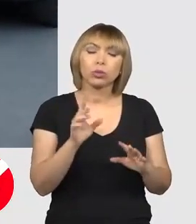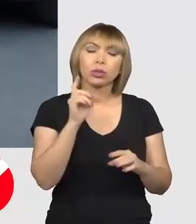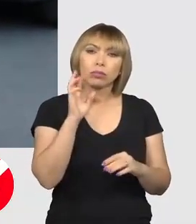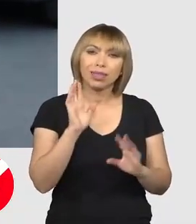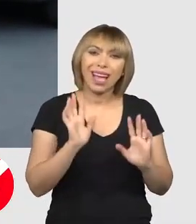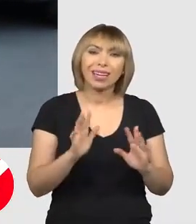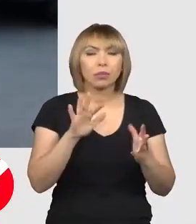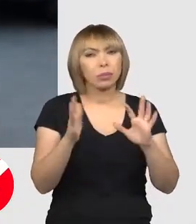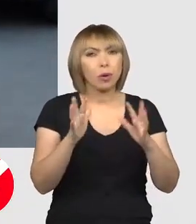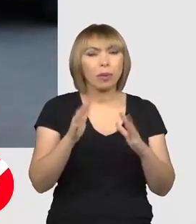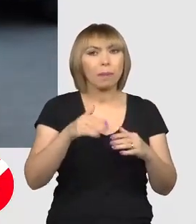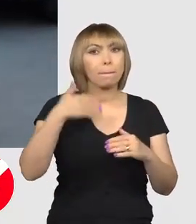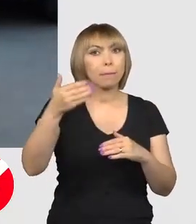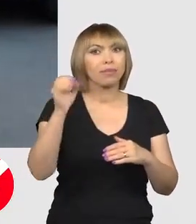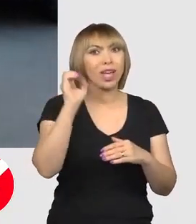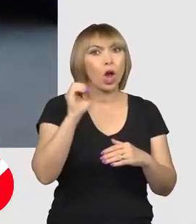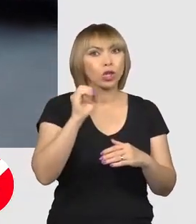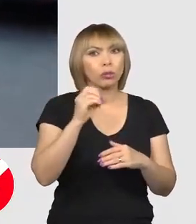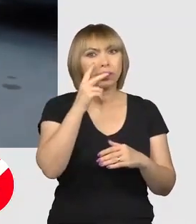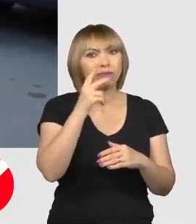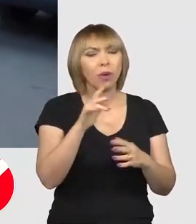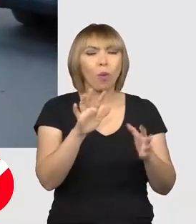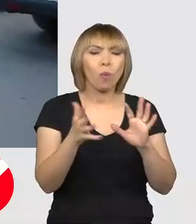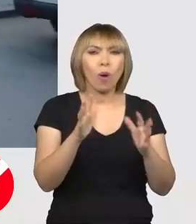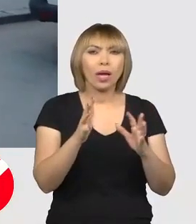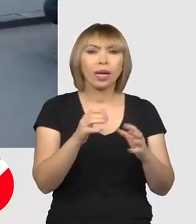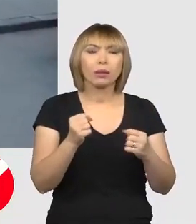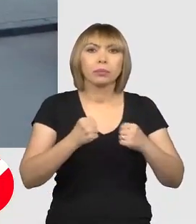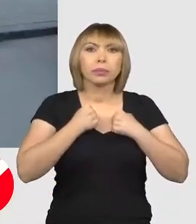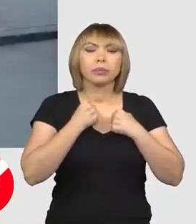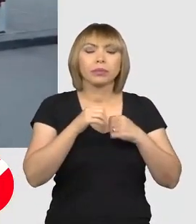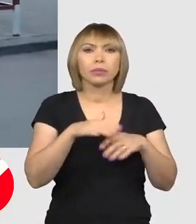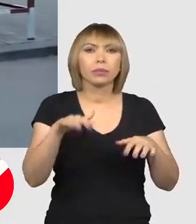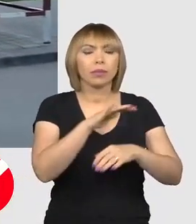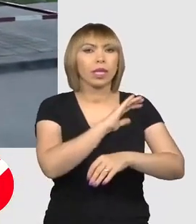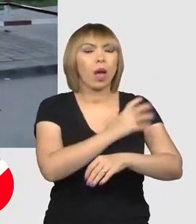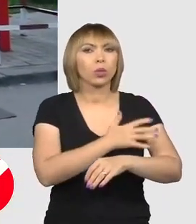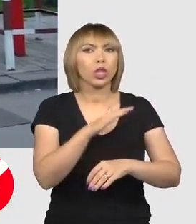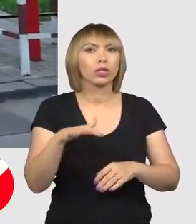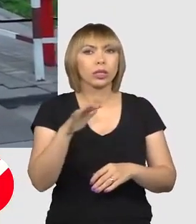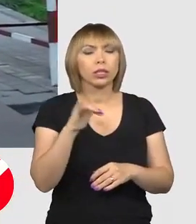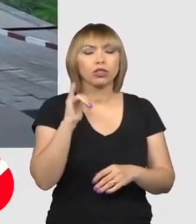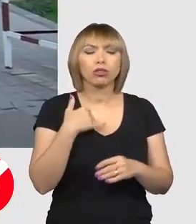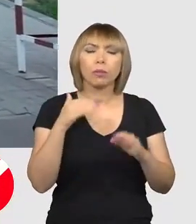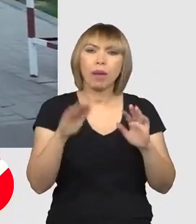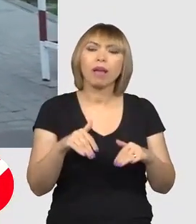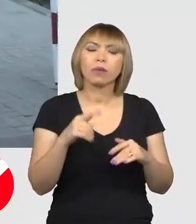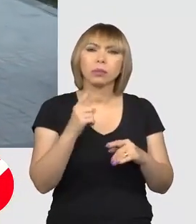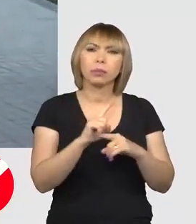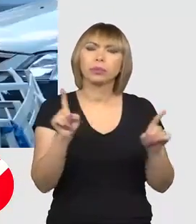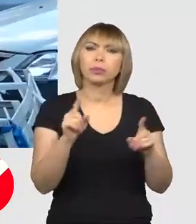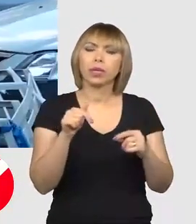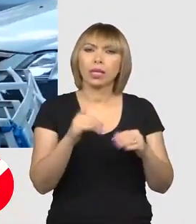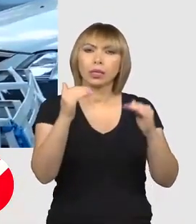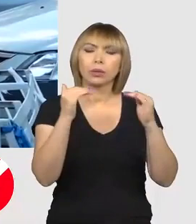probabil că abia în octombrie vom vedea oarecare panică în rândul autorităților. Și mai avem o ciudățenie. Astăzi au